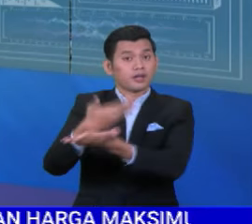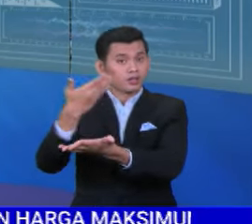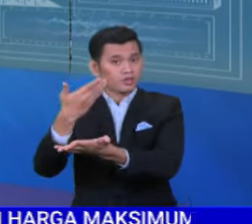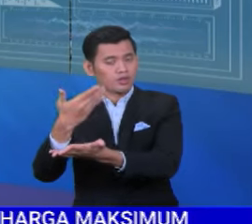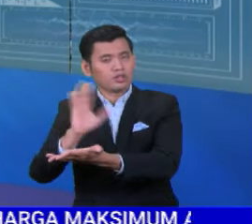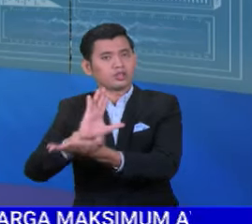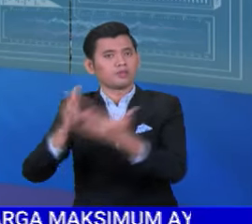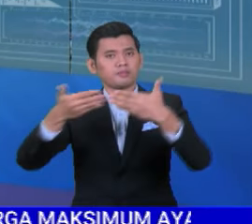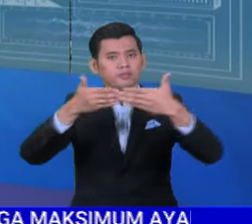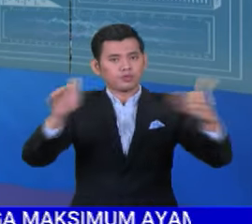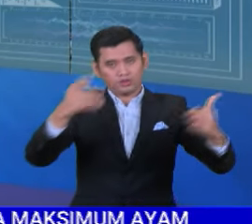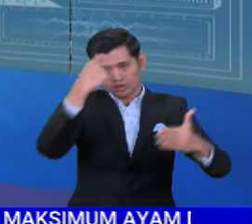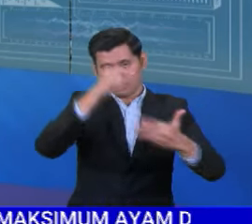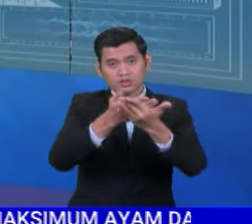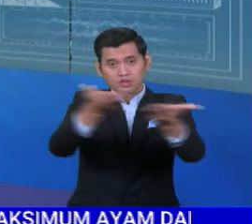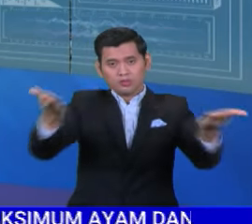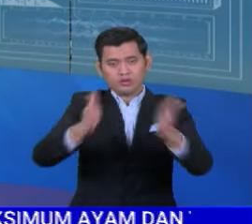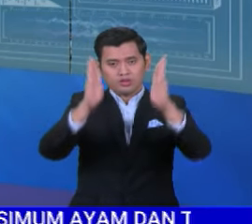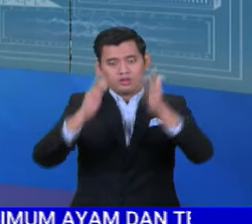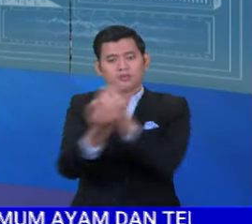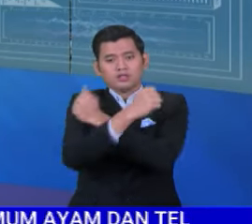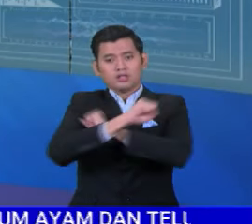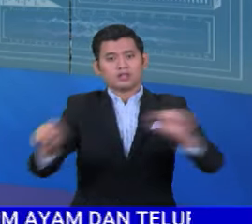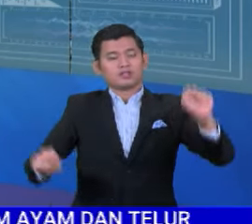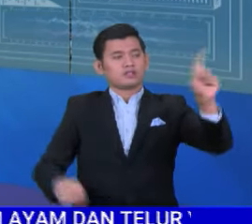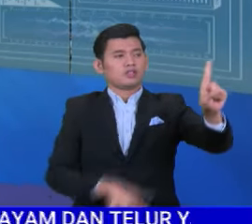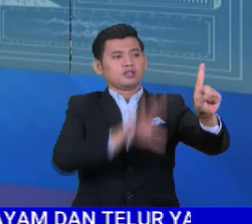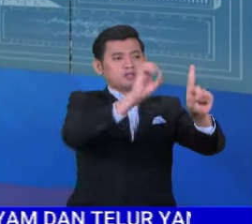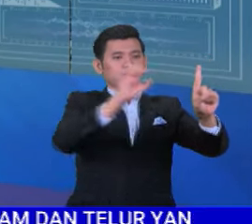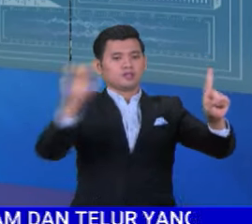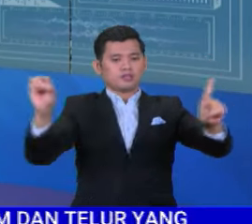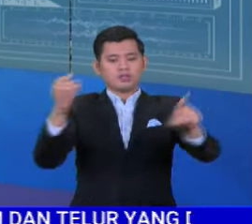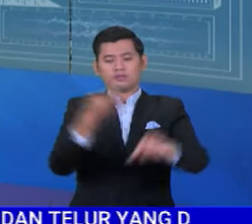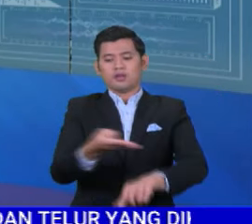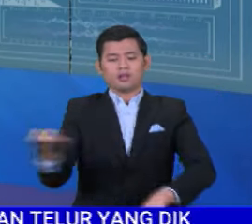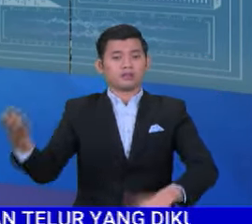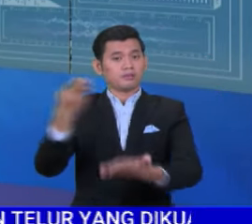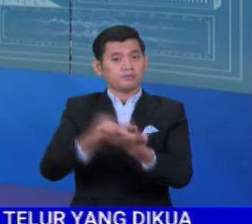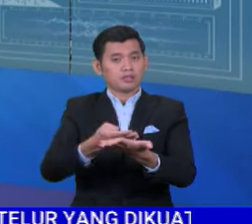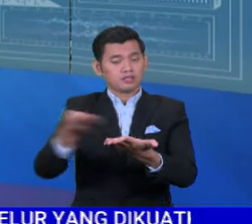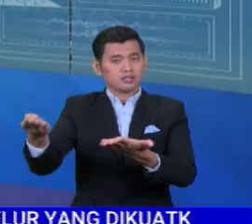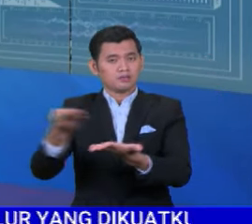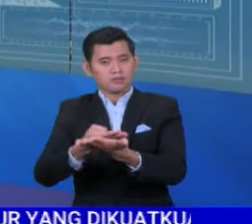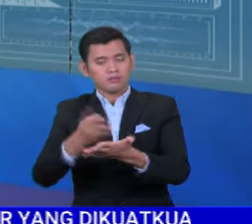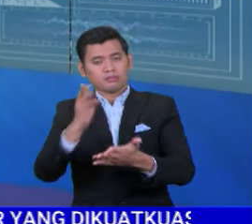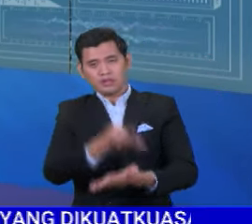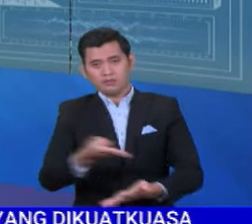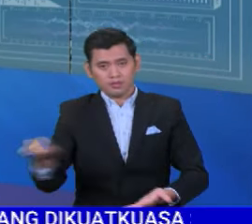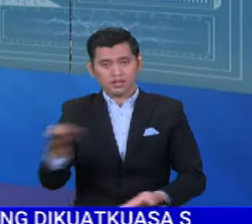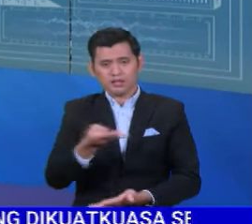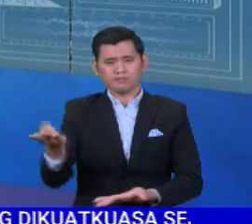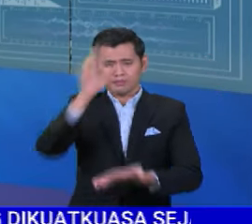dimuka untuk orang awam dengan menyediakan lebih 1,500 bahan bacaan islamik secara digital.